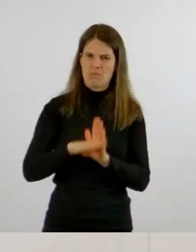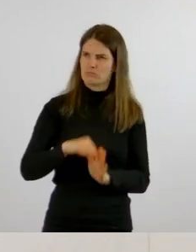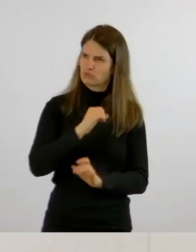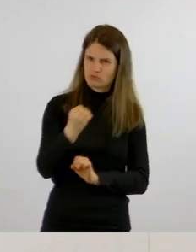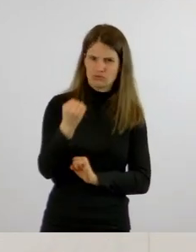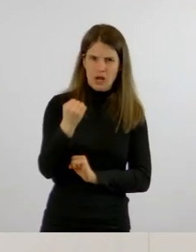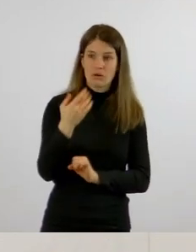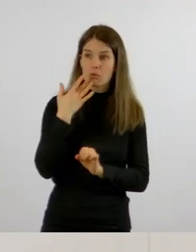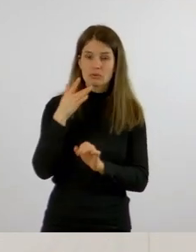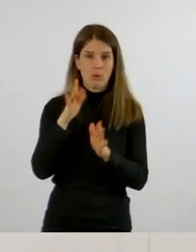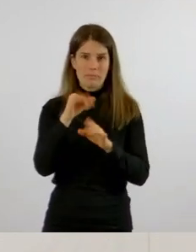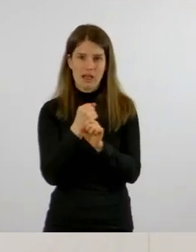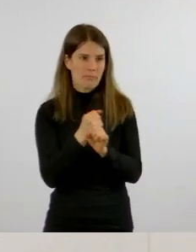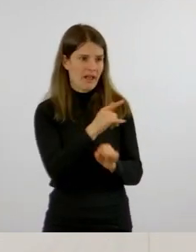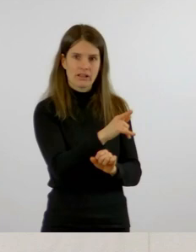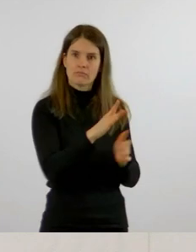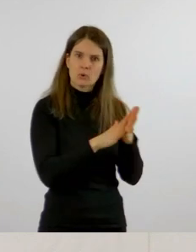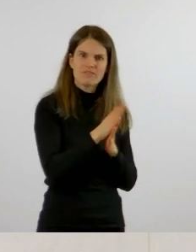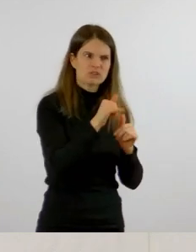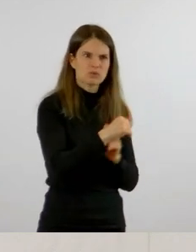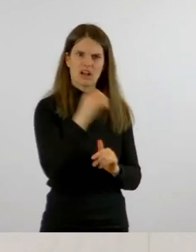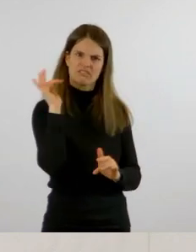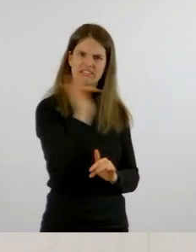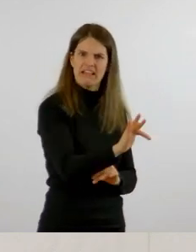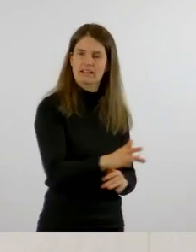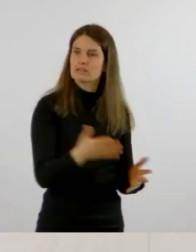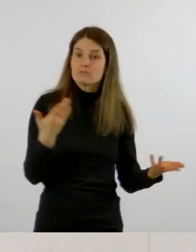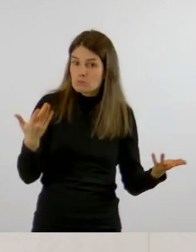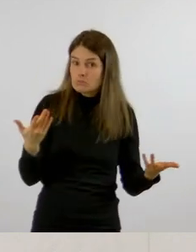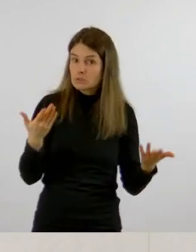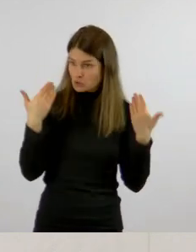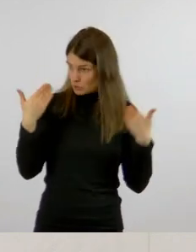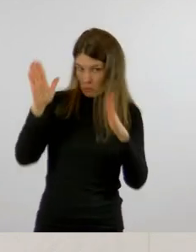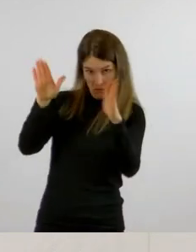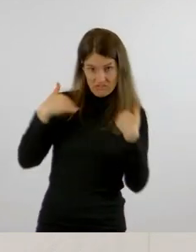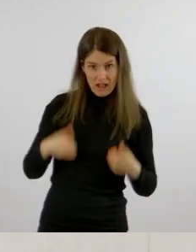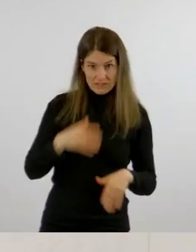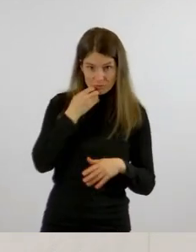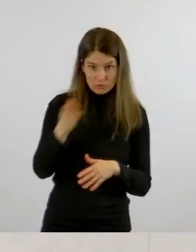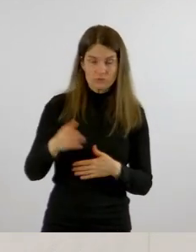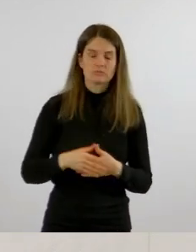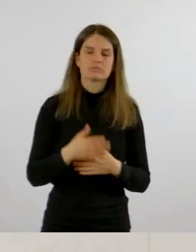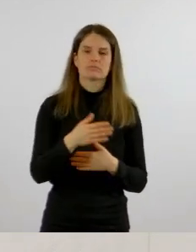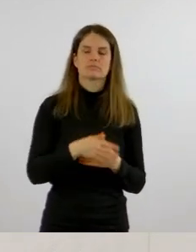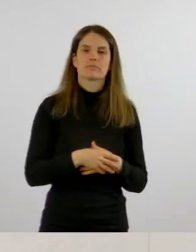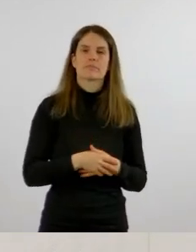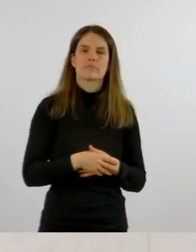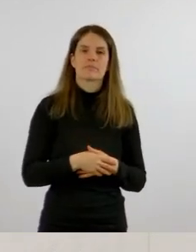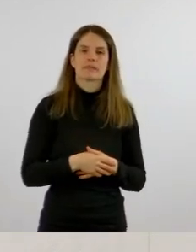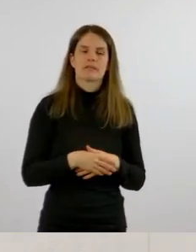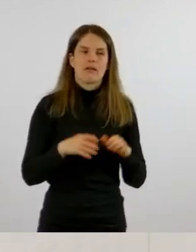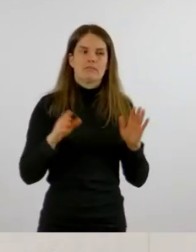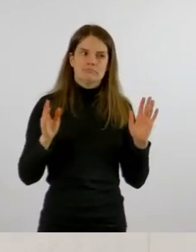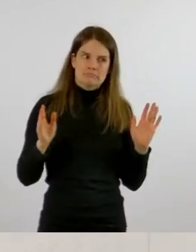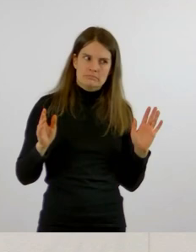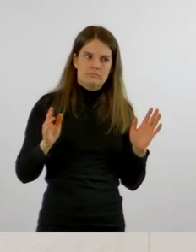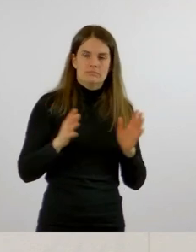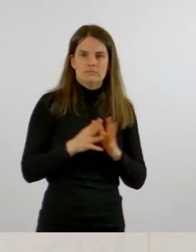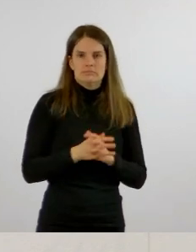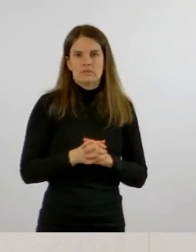in diesen Pflegeberufen einsetzen. Es ist aus seiner Sicht